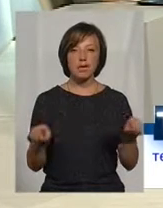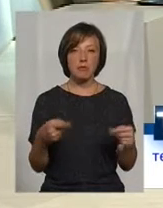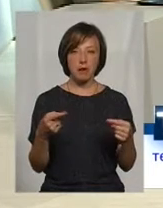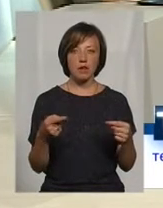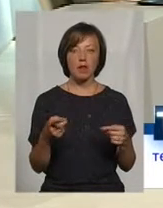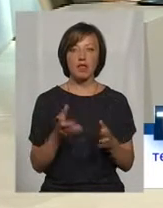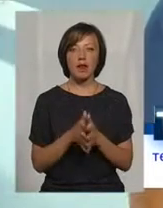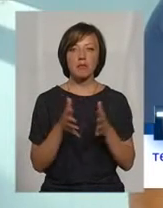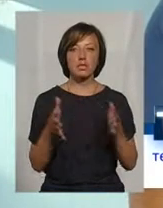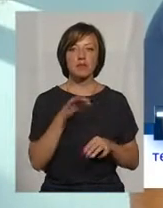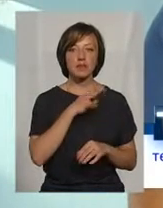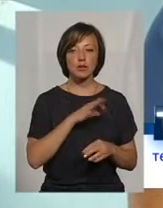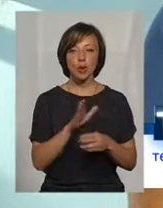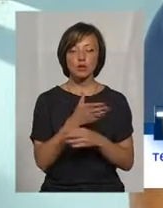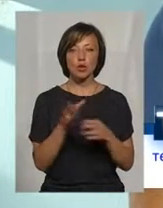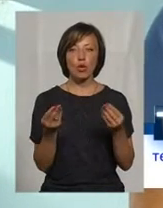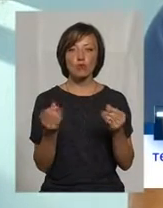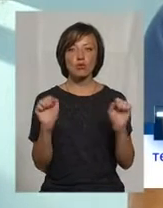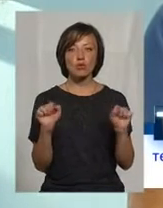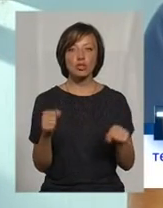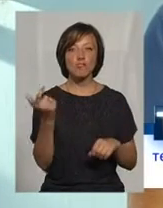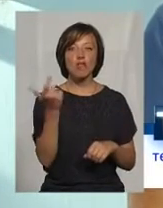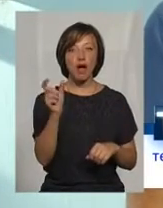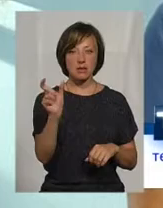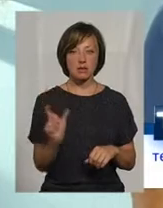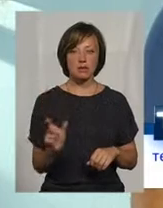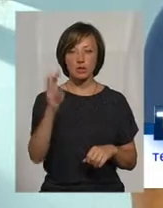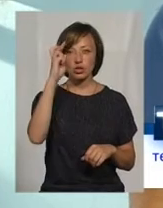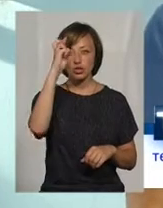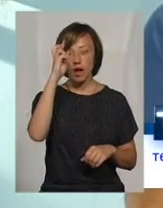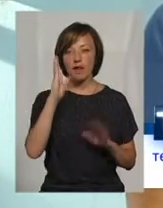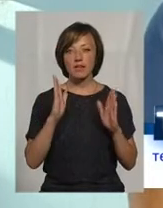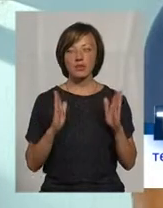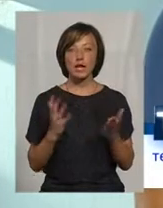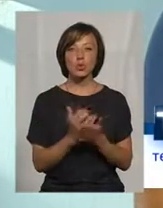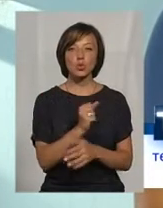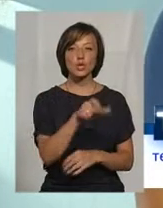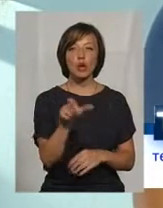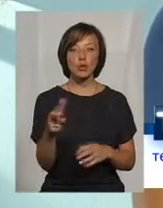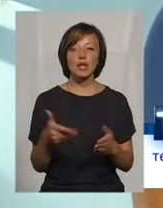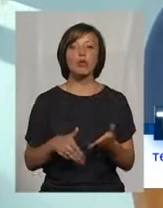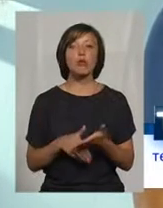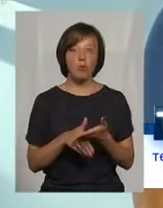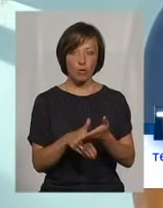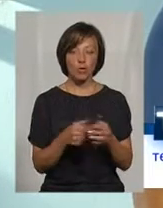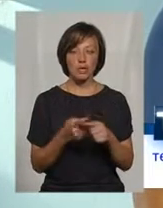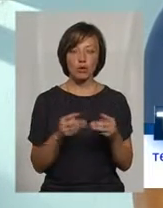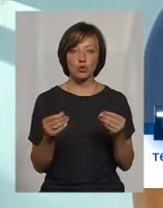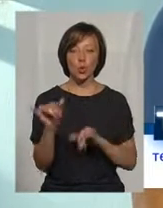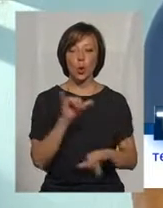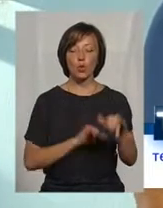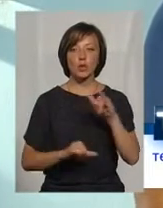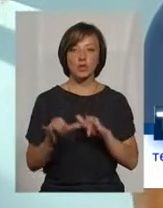найбільш ефективно розпоряджатися коштами може тільки власник. Держава, знайдуться люди, які допоможуть ці кошти кудись